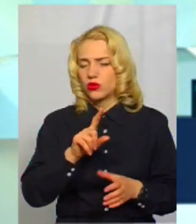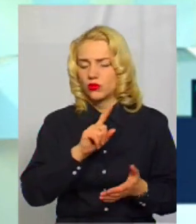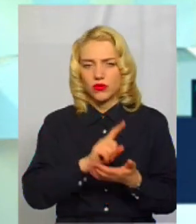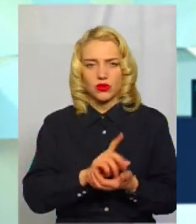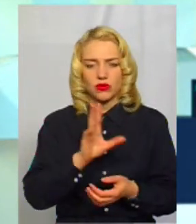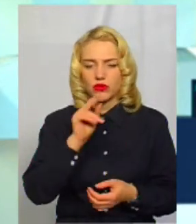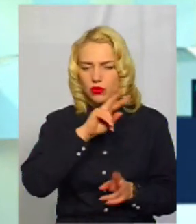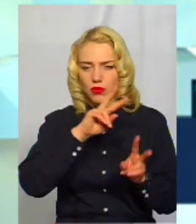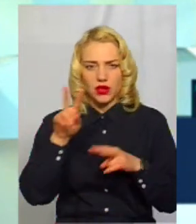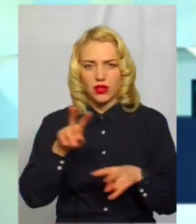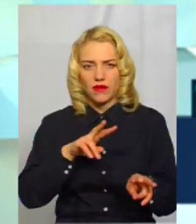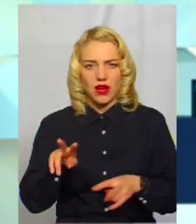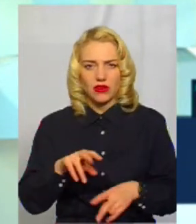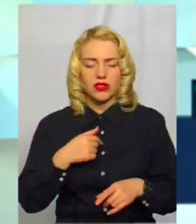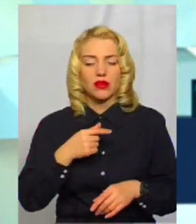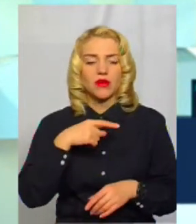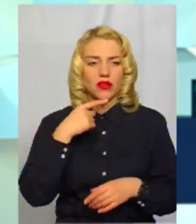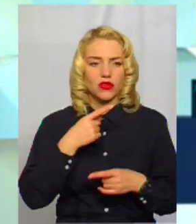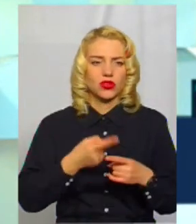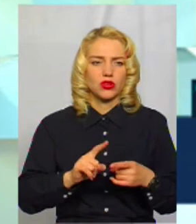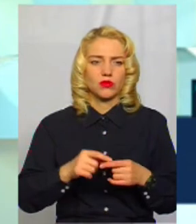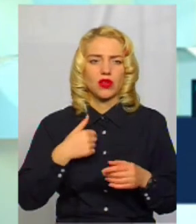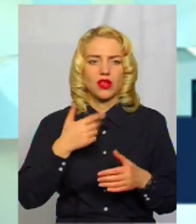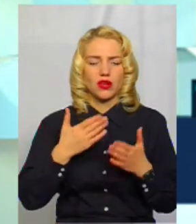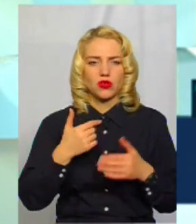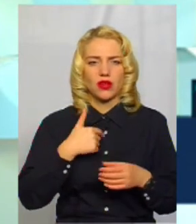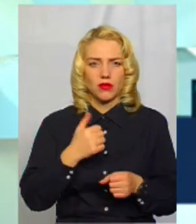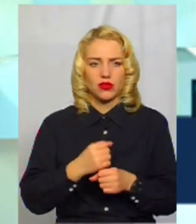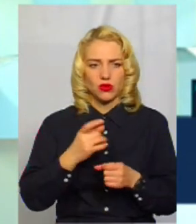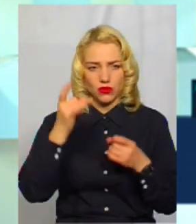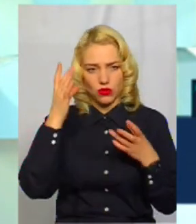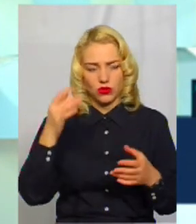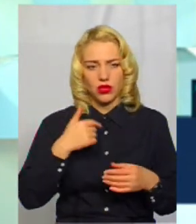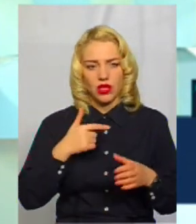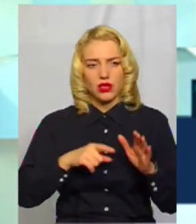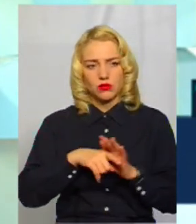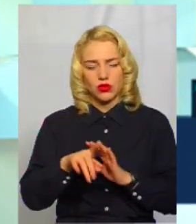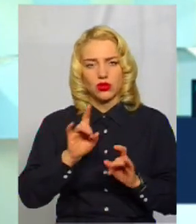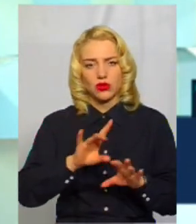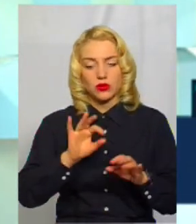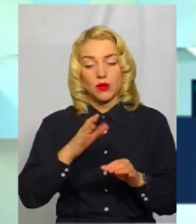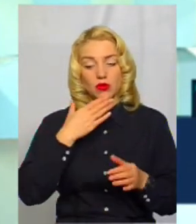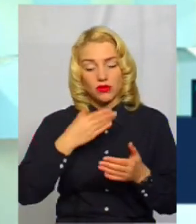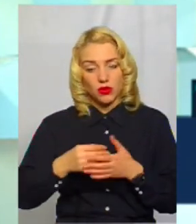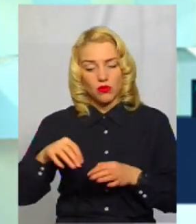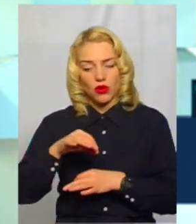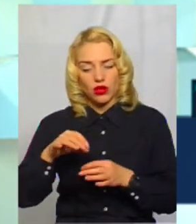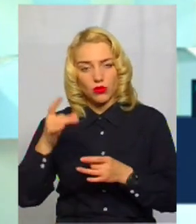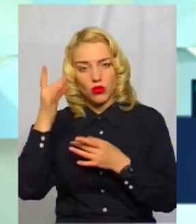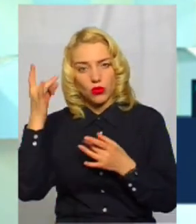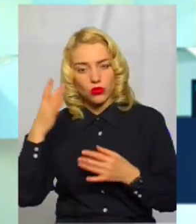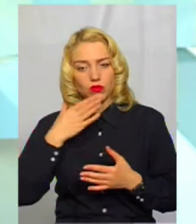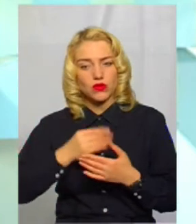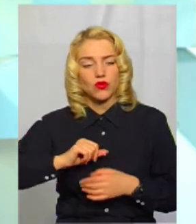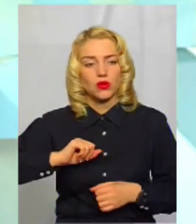всі проєкти і ми наголошуємо на тому. Так як я працюю в культурі, то, звісно, спочатку розповідаємо про проєкти культури, про своїх колег,